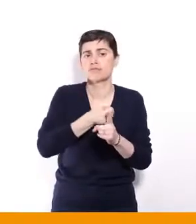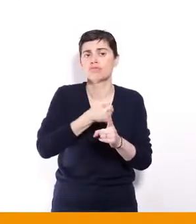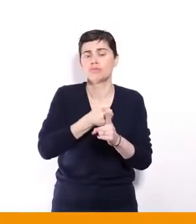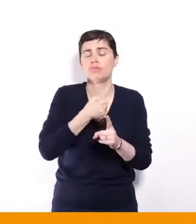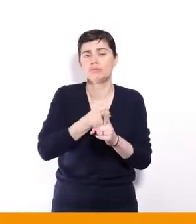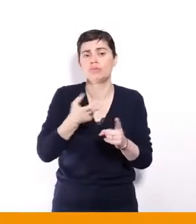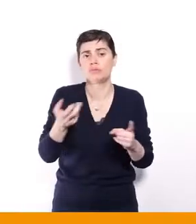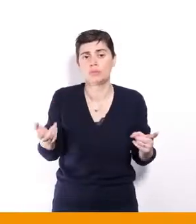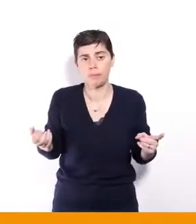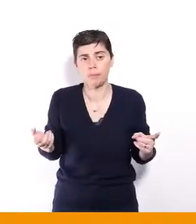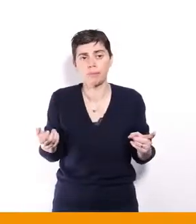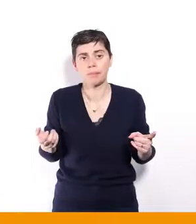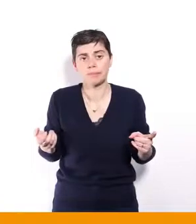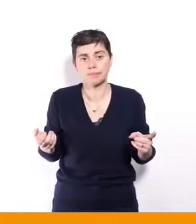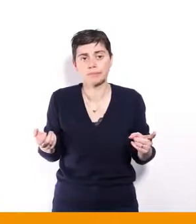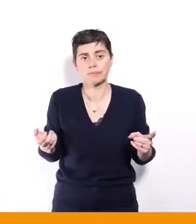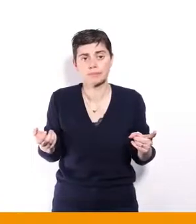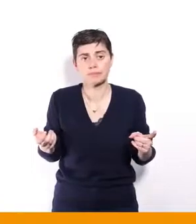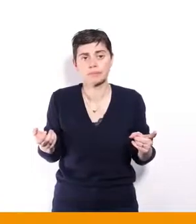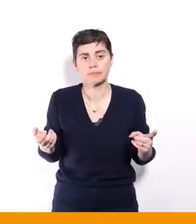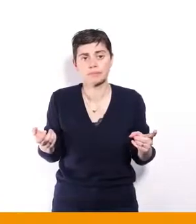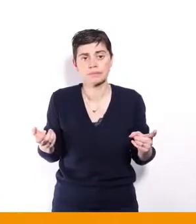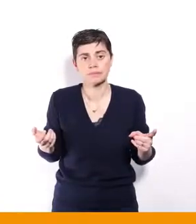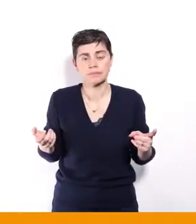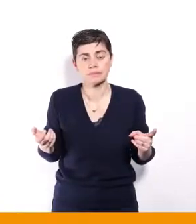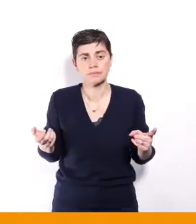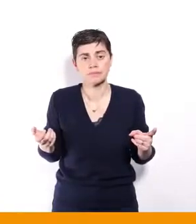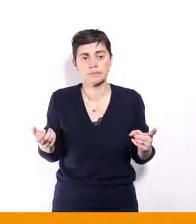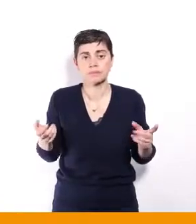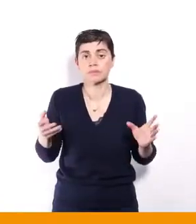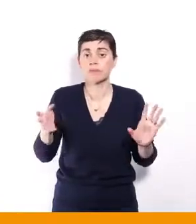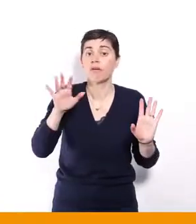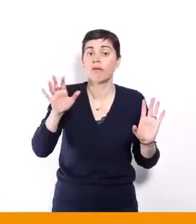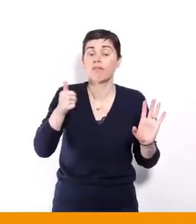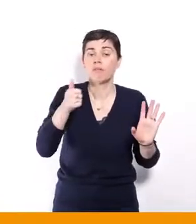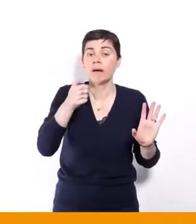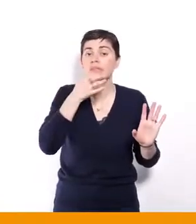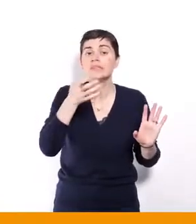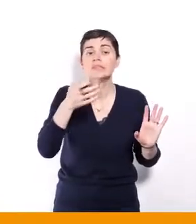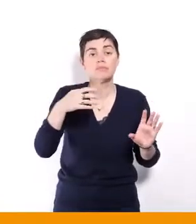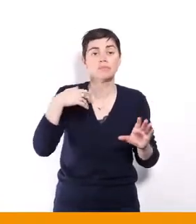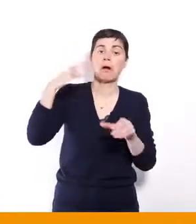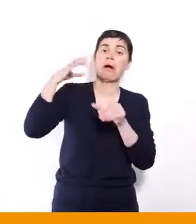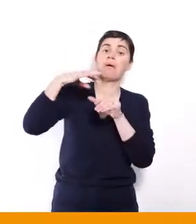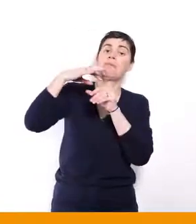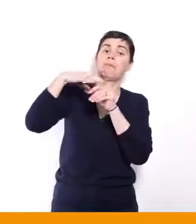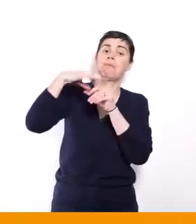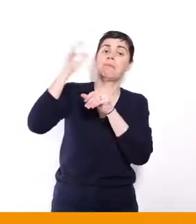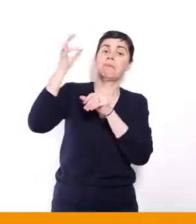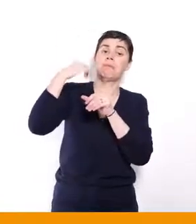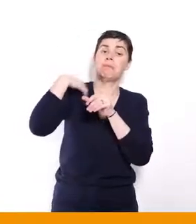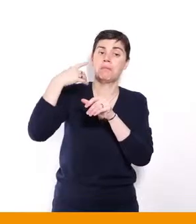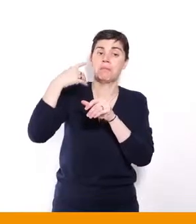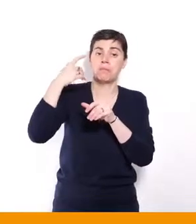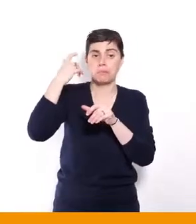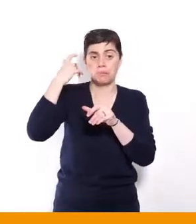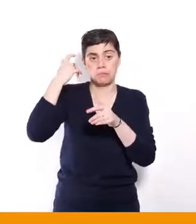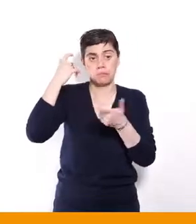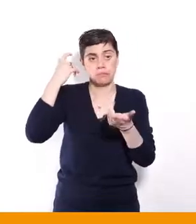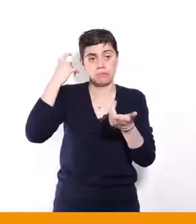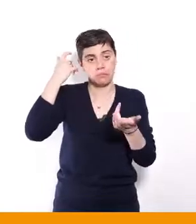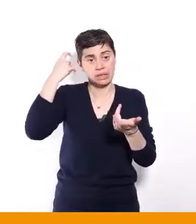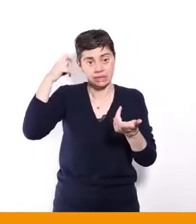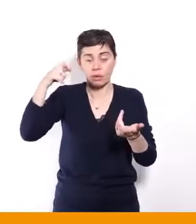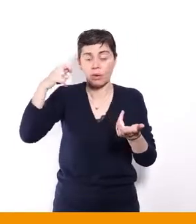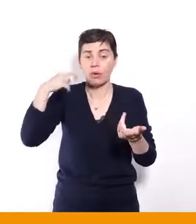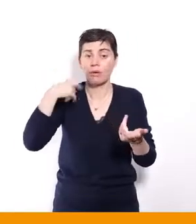effectivement, vous annoncez pas que si vous êtes élu, vous le ferez, mais que ça doit être une lutte sur l'allocation minimale